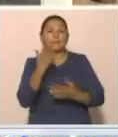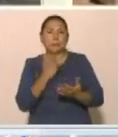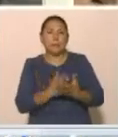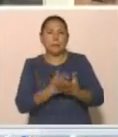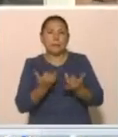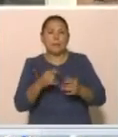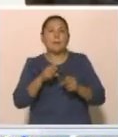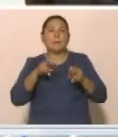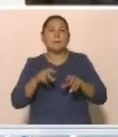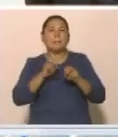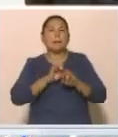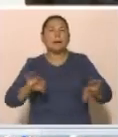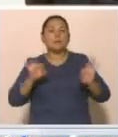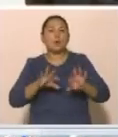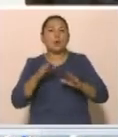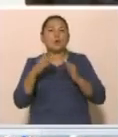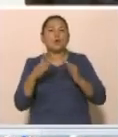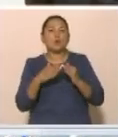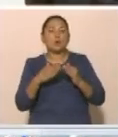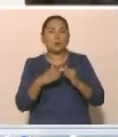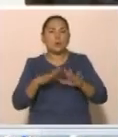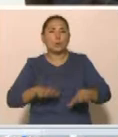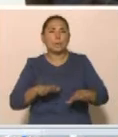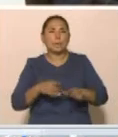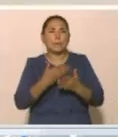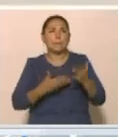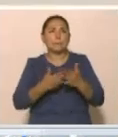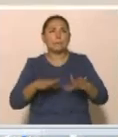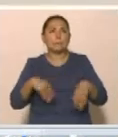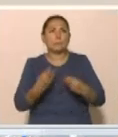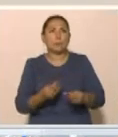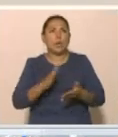қазіргі түсіндіру жұмыстарын жүргізіп, емде орының таңдауға қатысты кенестер беріп жатыр.